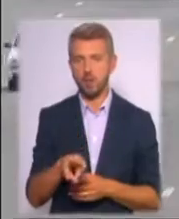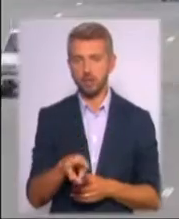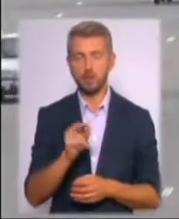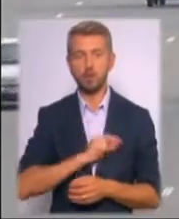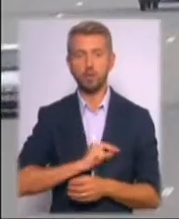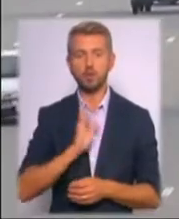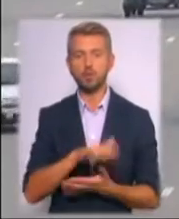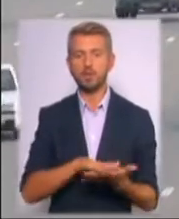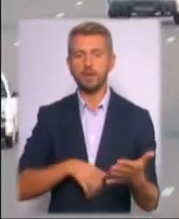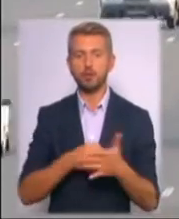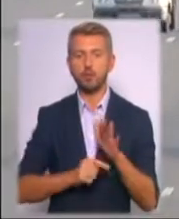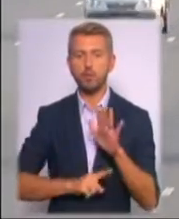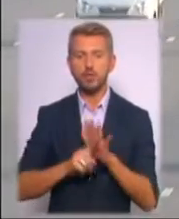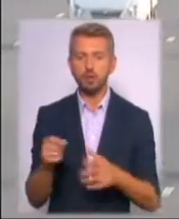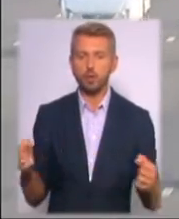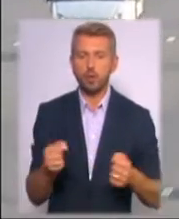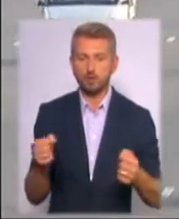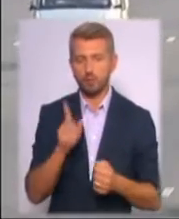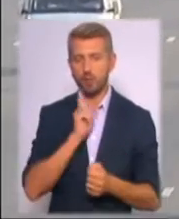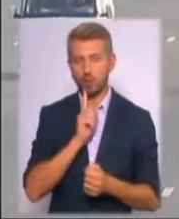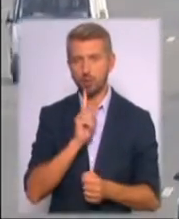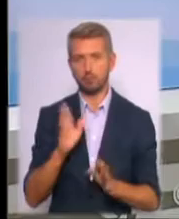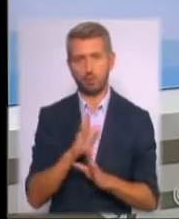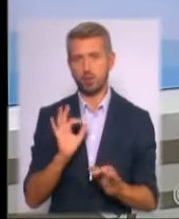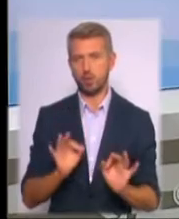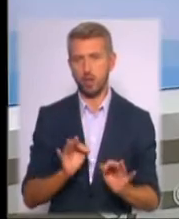до початку зими, поки дозволятимуть погодні умови.